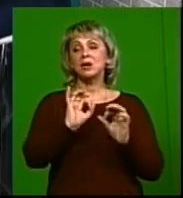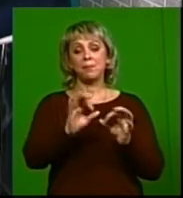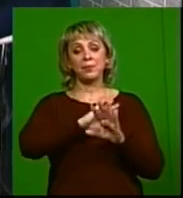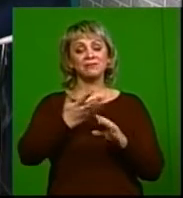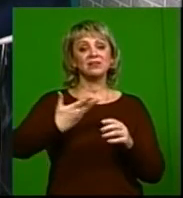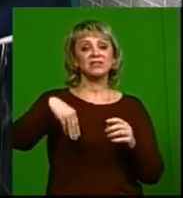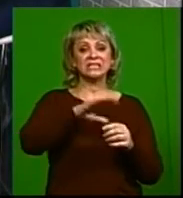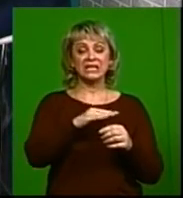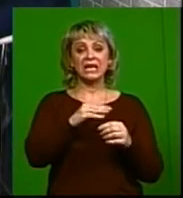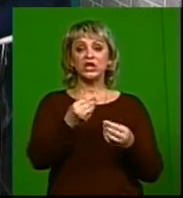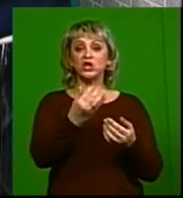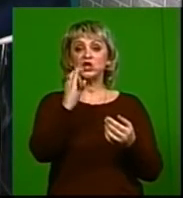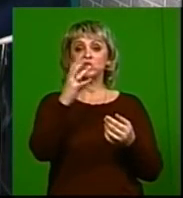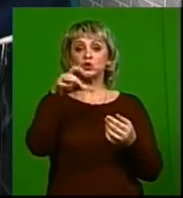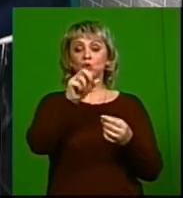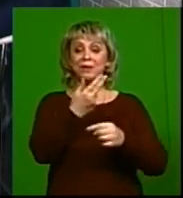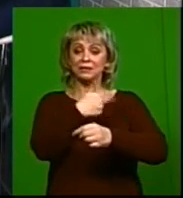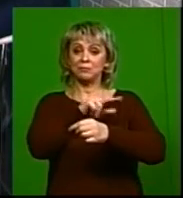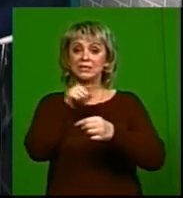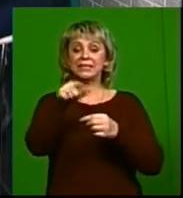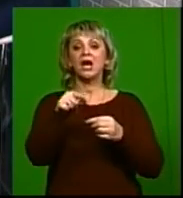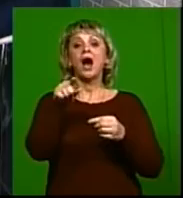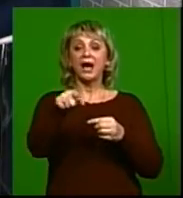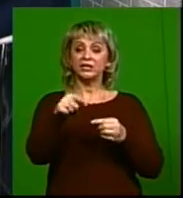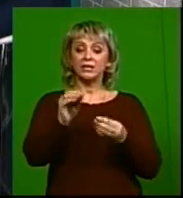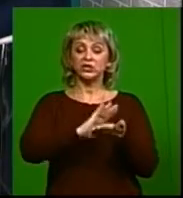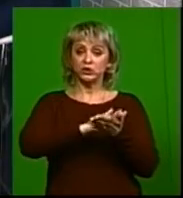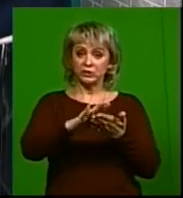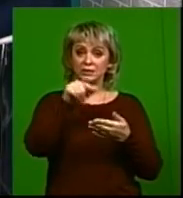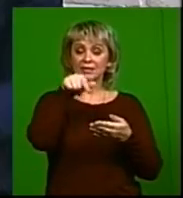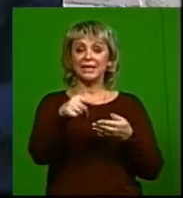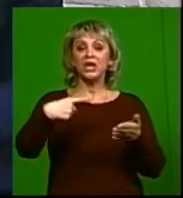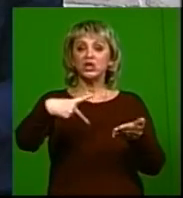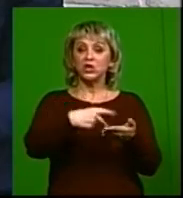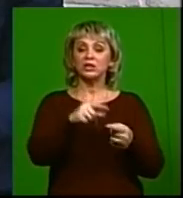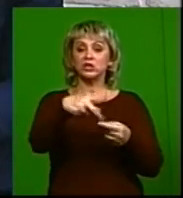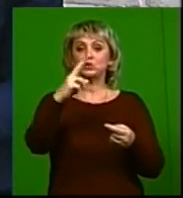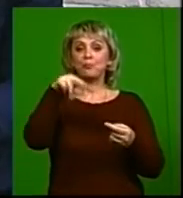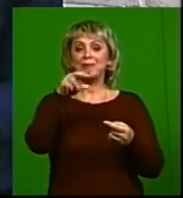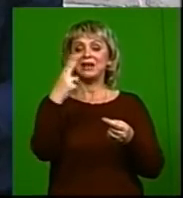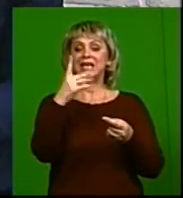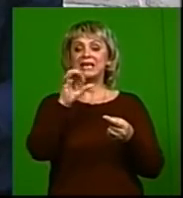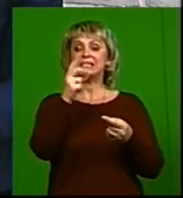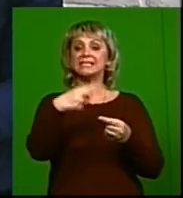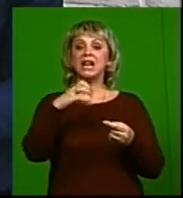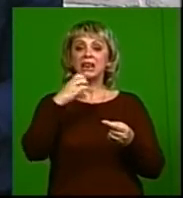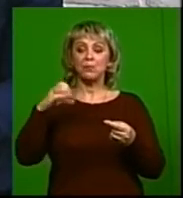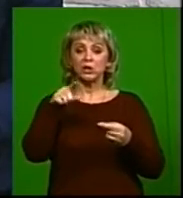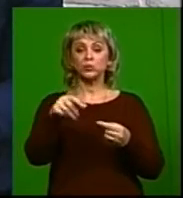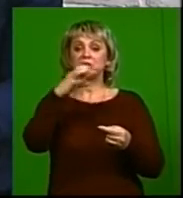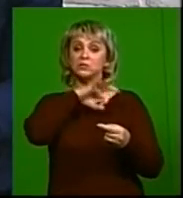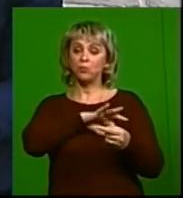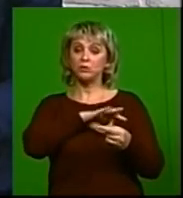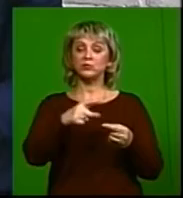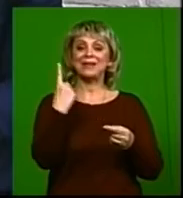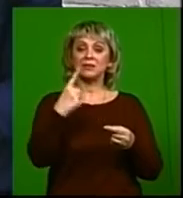Все инструменты в медицинских организациях стерильные, одноразовые, иглы, сейчас даже шприцы в лабораториях не везде используют, а есть